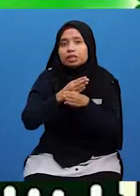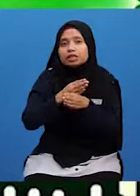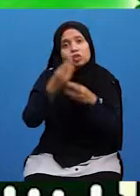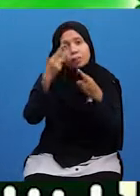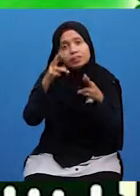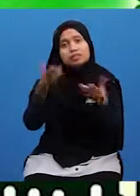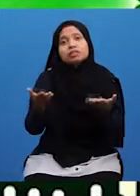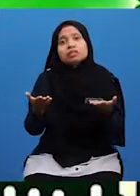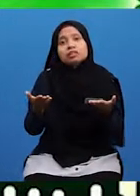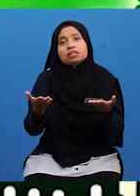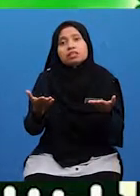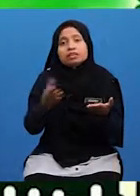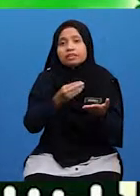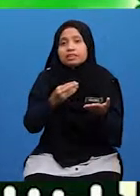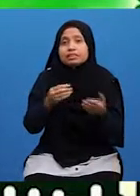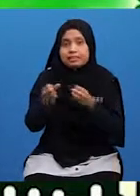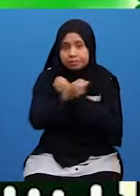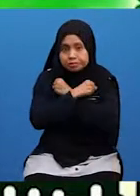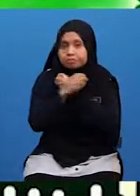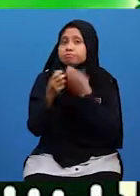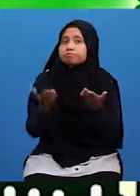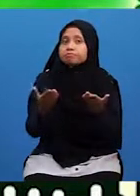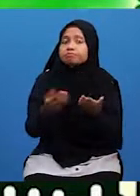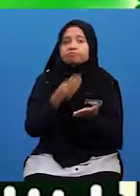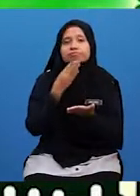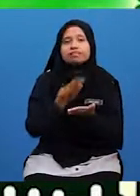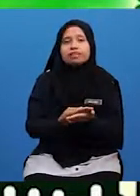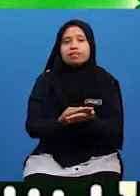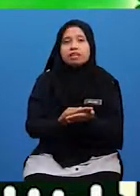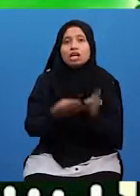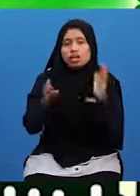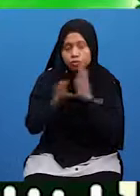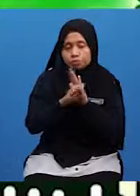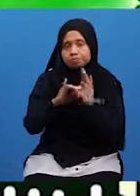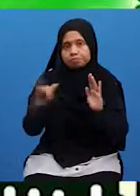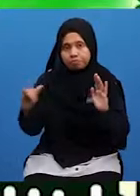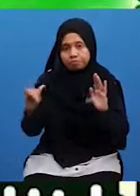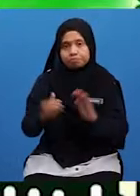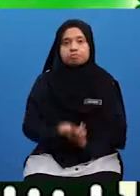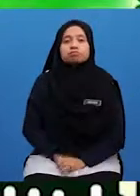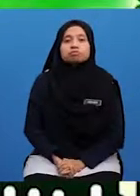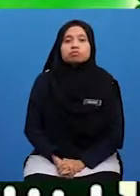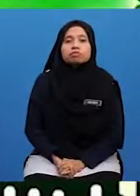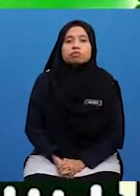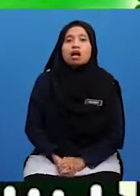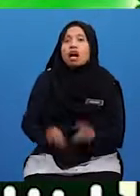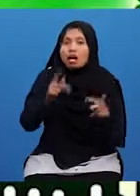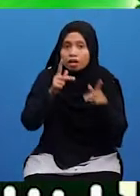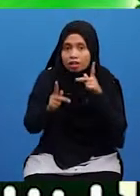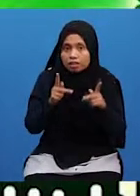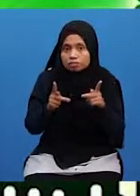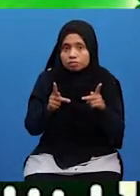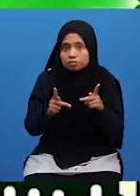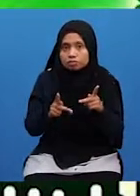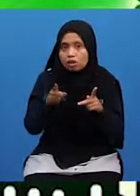dicontohi Serta digagumi Baiklah Contohnya murid-murid Sekiranya